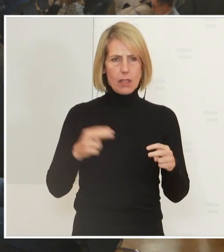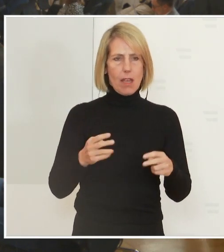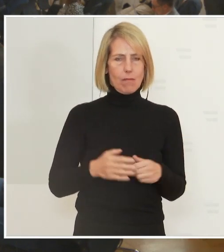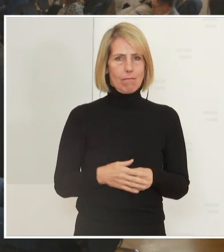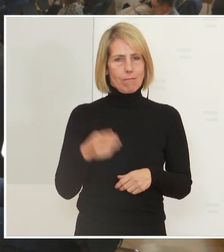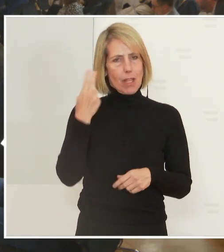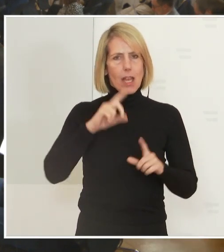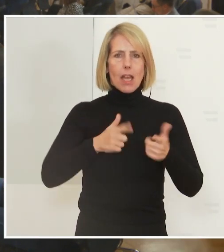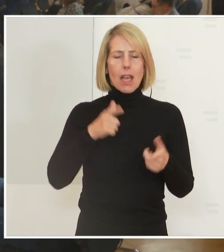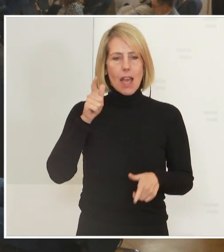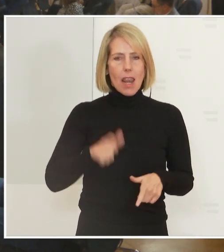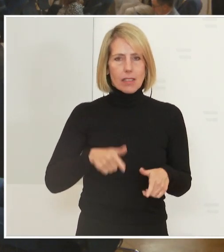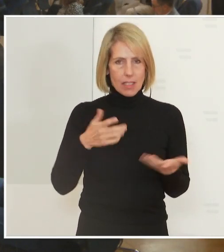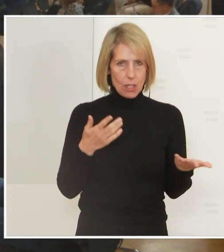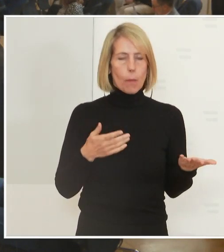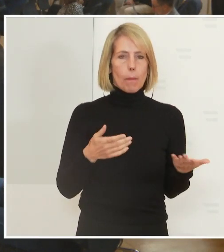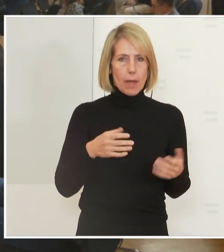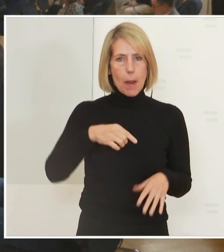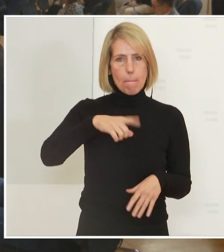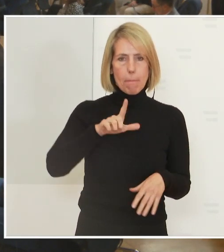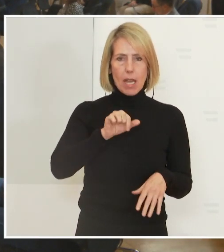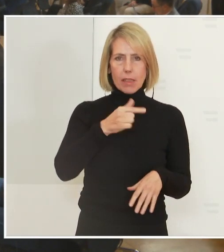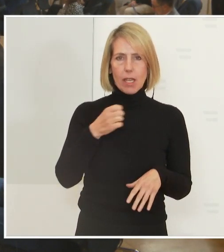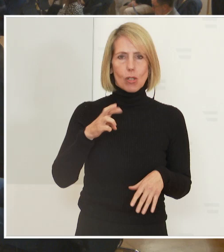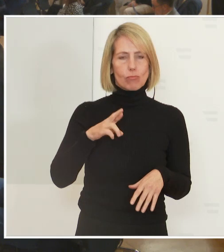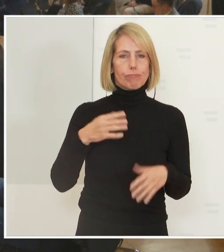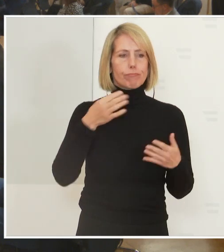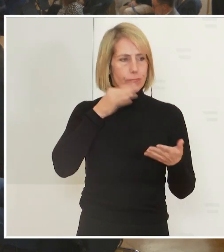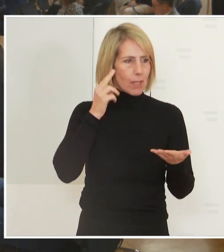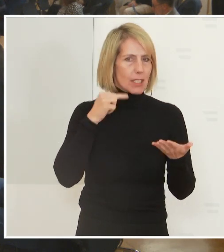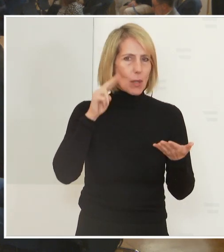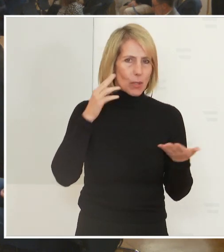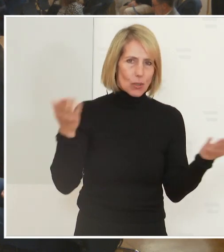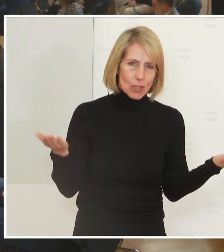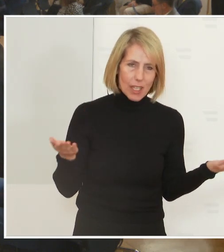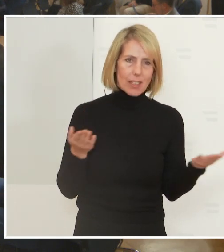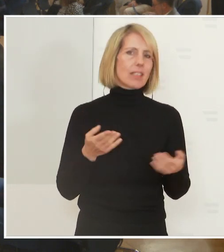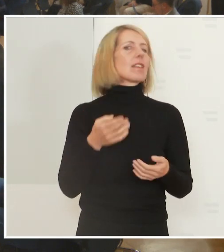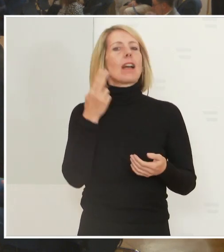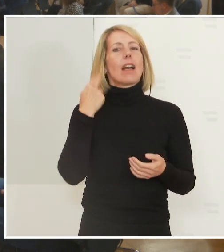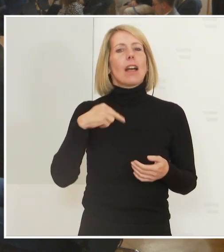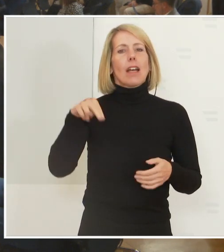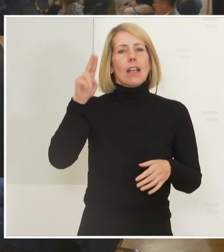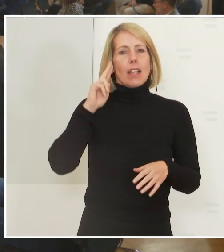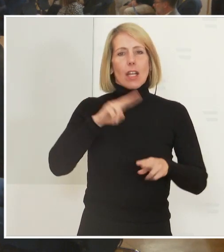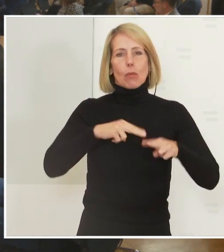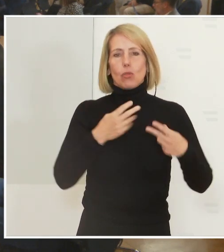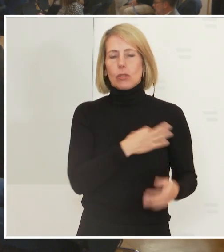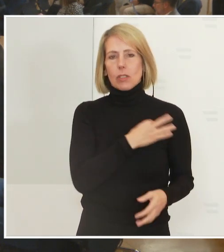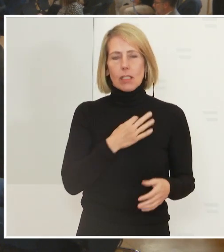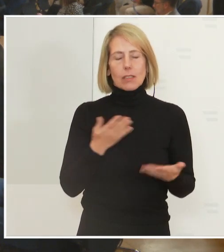Ja, sehr geehrten Damen und Herren, Herr Bundeskanzler, Bundeshauptmann Peter Kaiser und ich dürfen heute